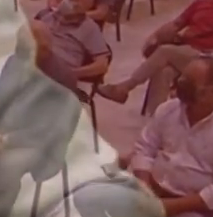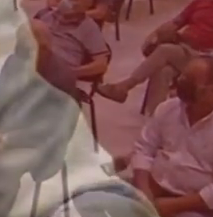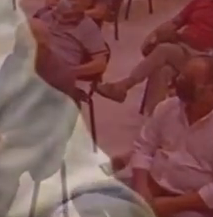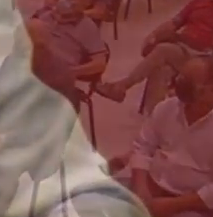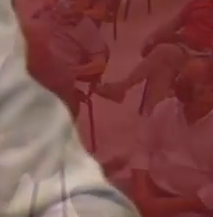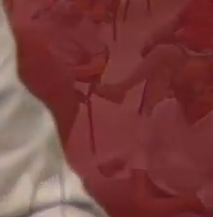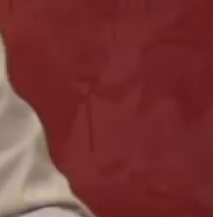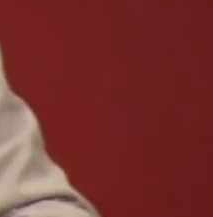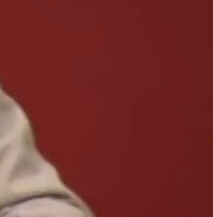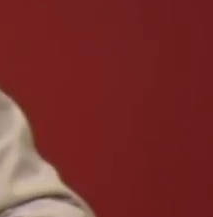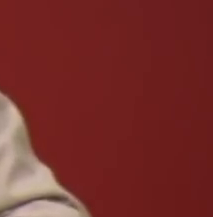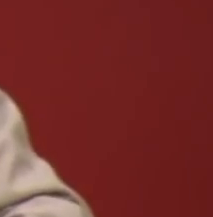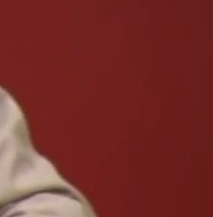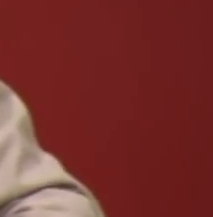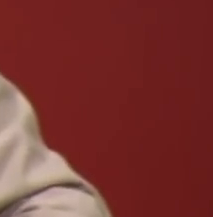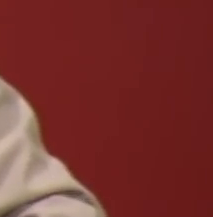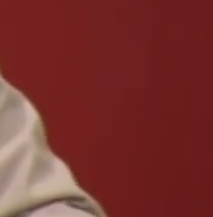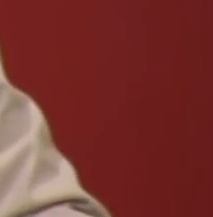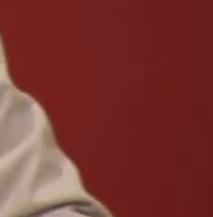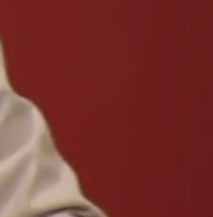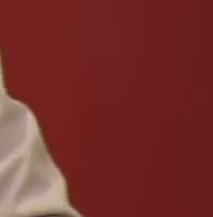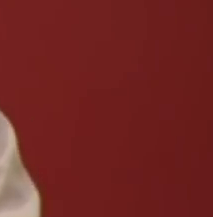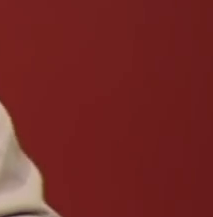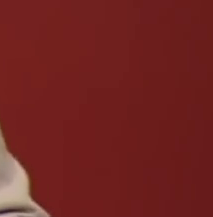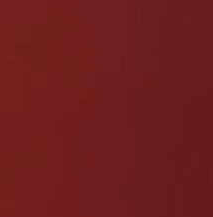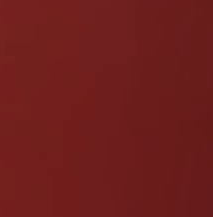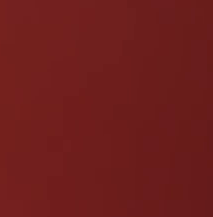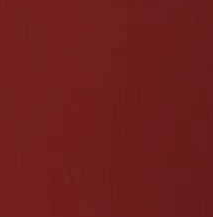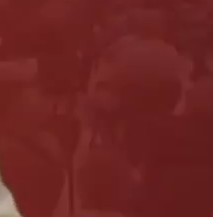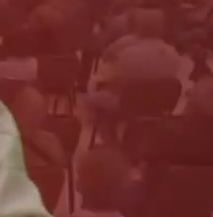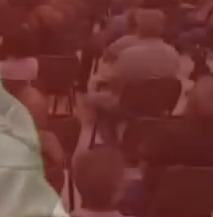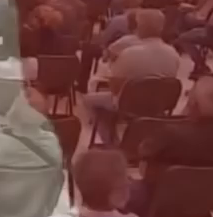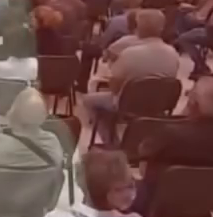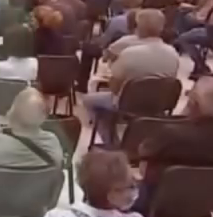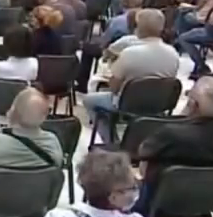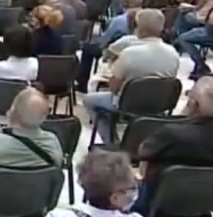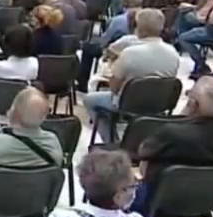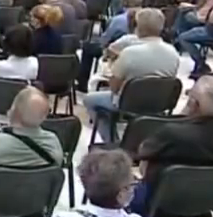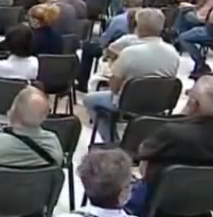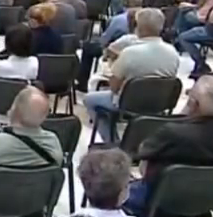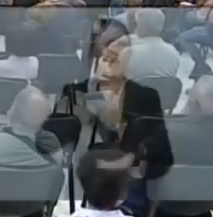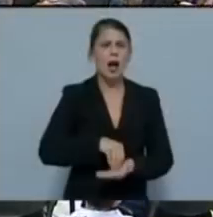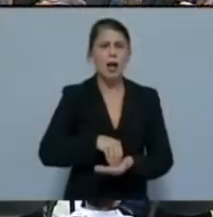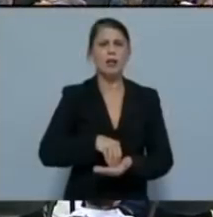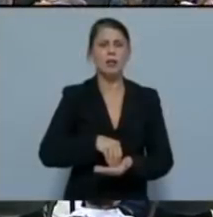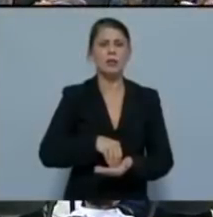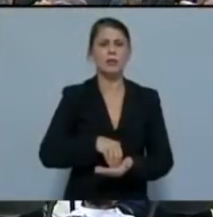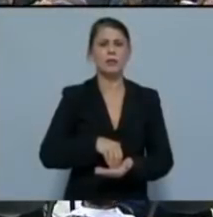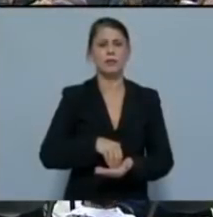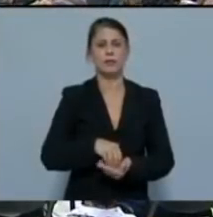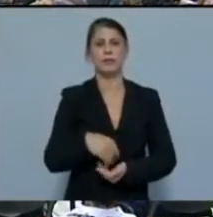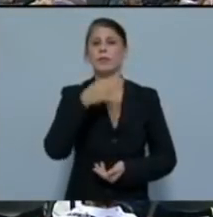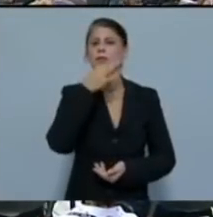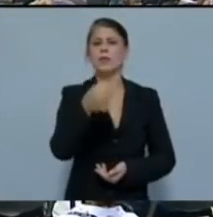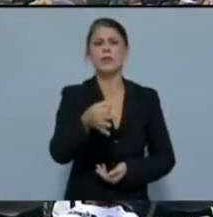Θεσσαλονίκης πριν λίγες μέρες, ο Πρωθυπουργός για μια ακόμη φορά επανέλαβε τον